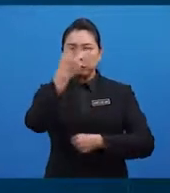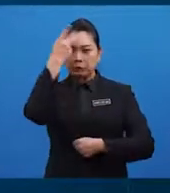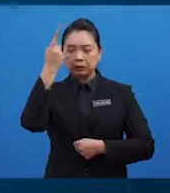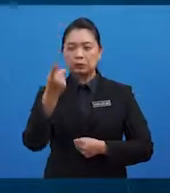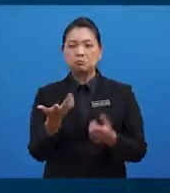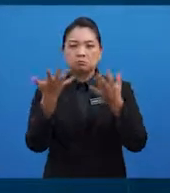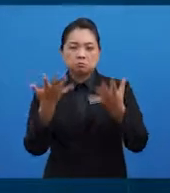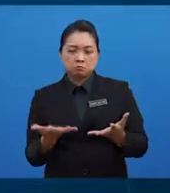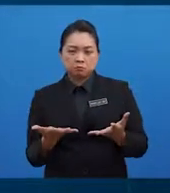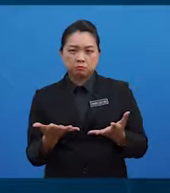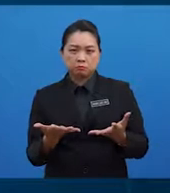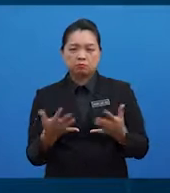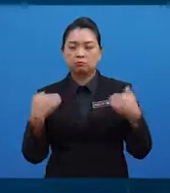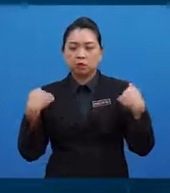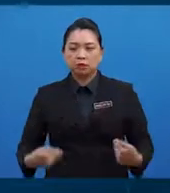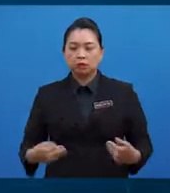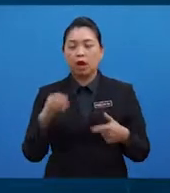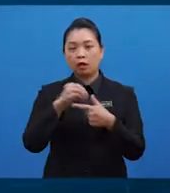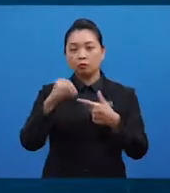berat badan atau obes.